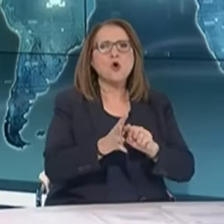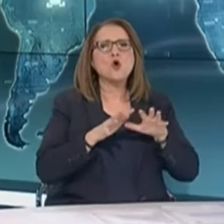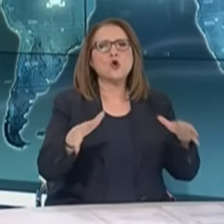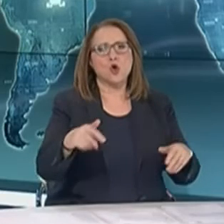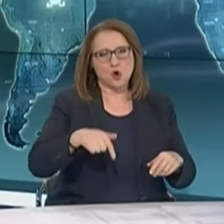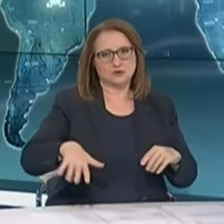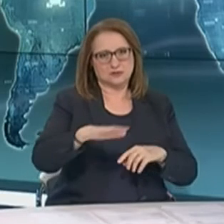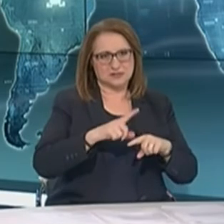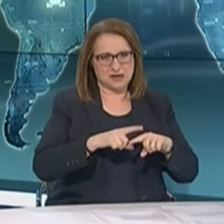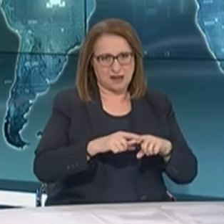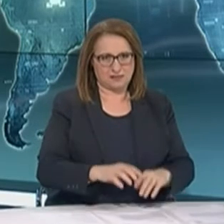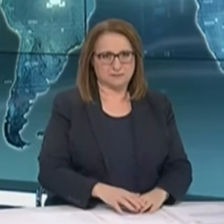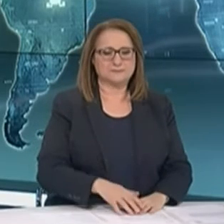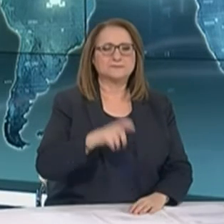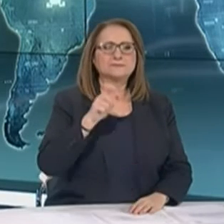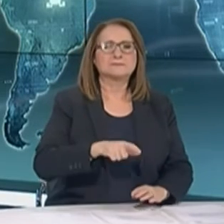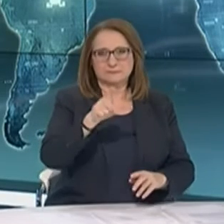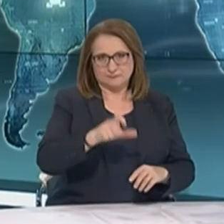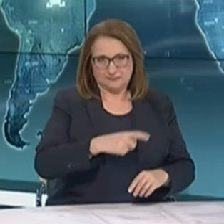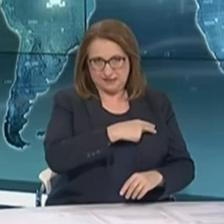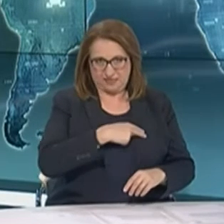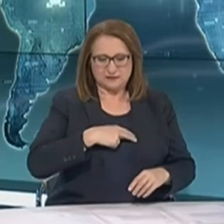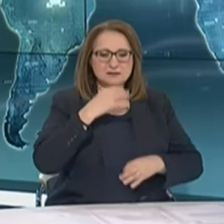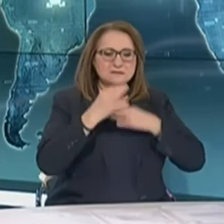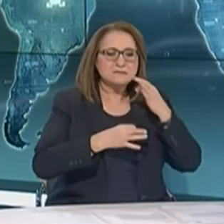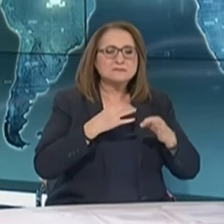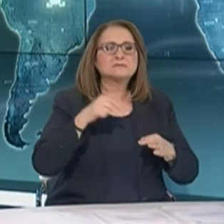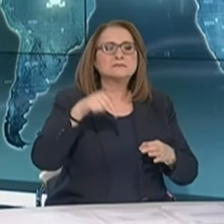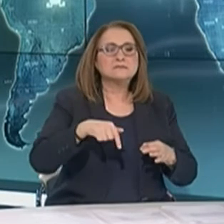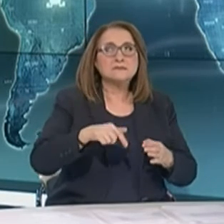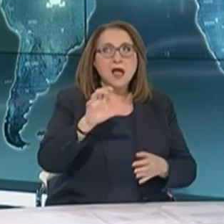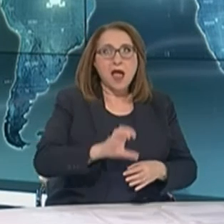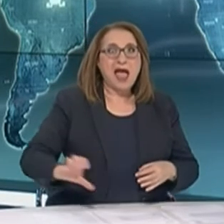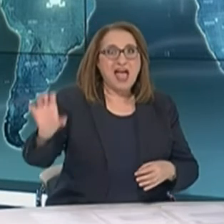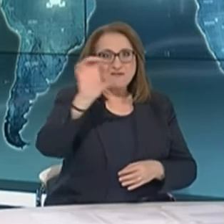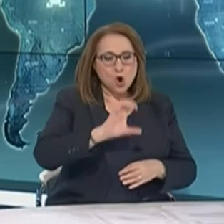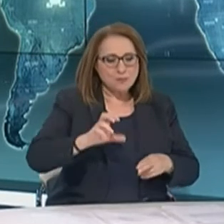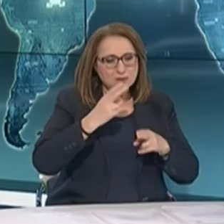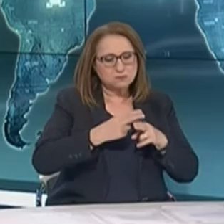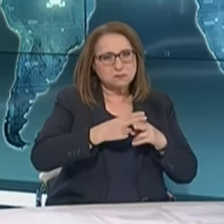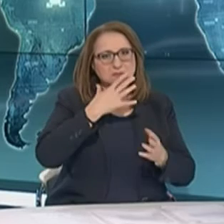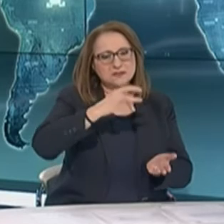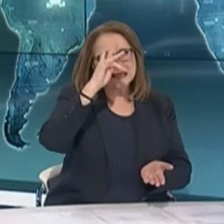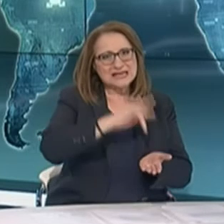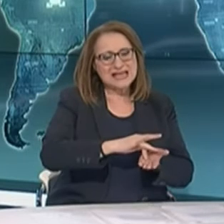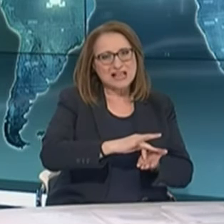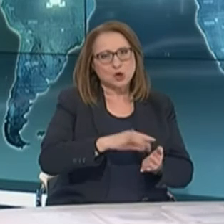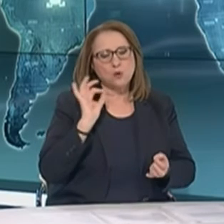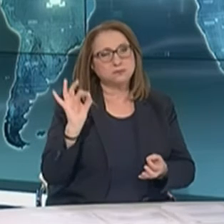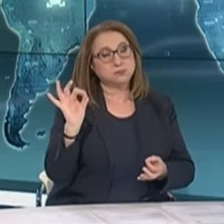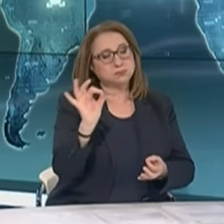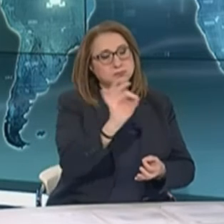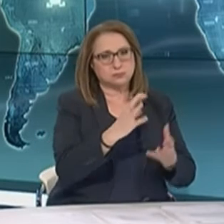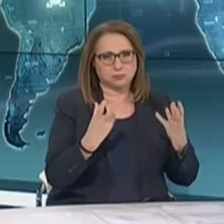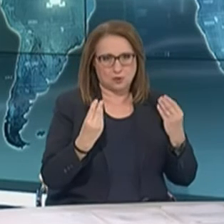σε όλο τον κόσμο και ιδιαίτερα στην Ευρώπη, η οποία αποτελεί το επίκεντρο της επιδημίας τη σημερινή ημέρα. Ανακοινώνουμε